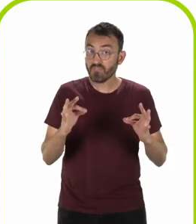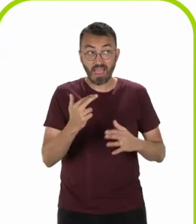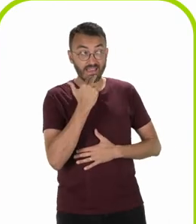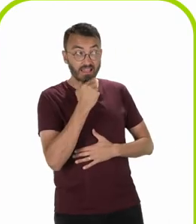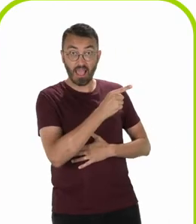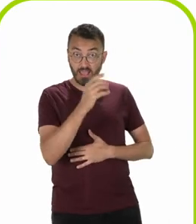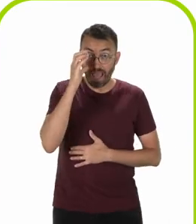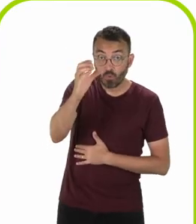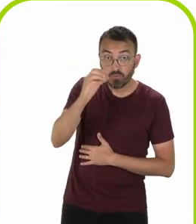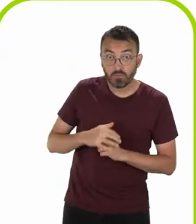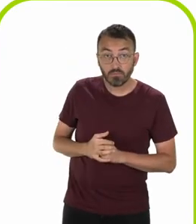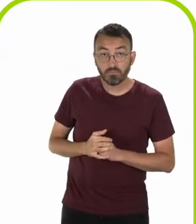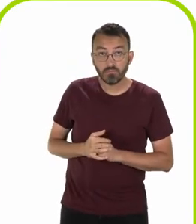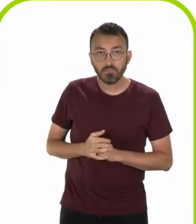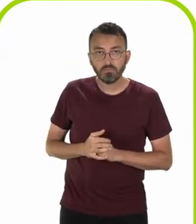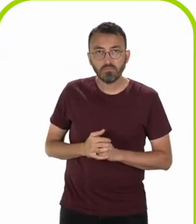la qualité d'écoute,